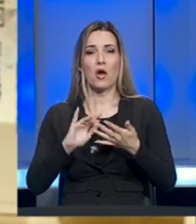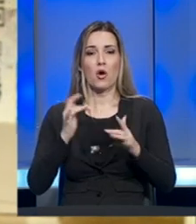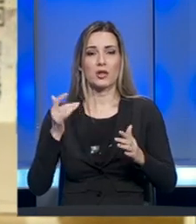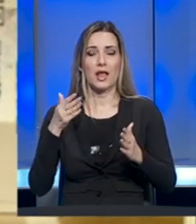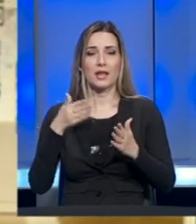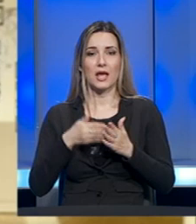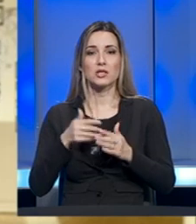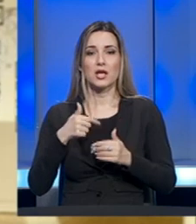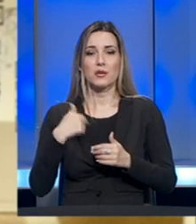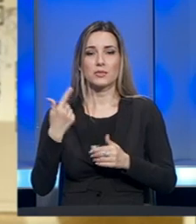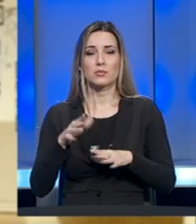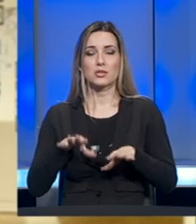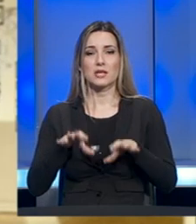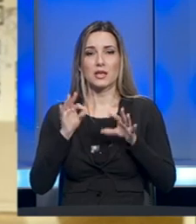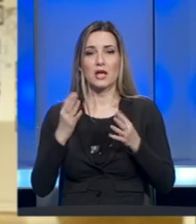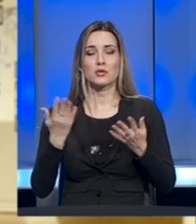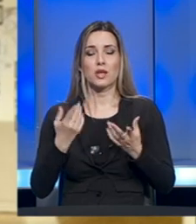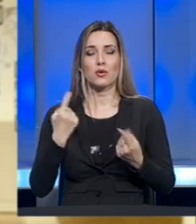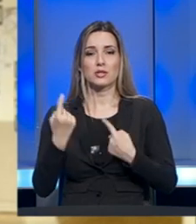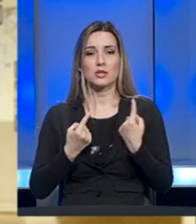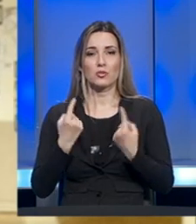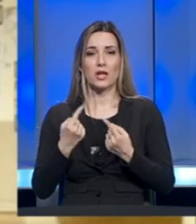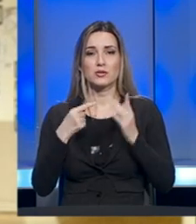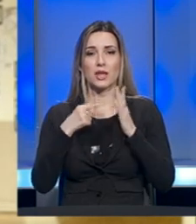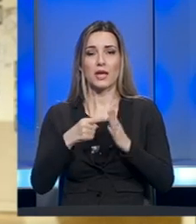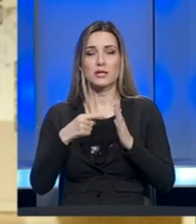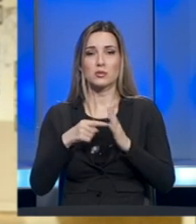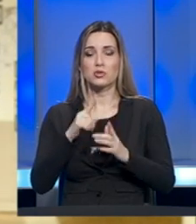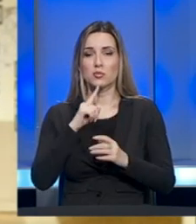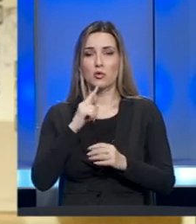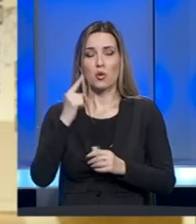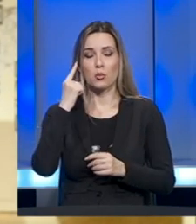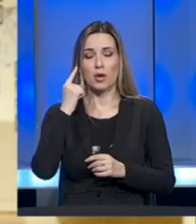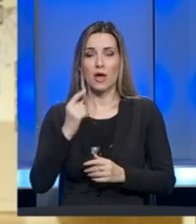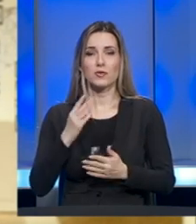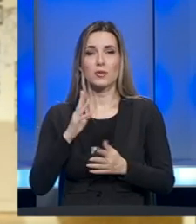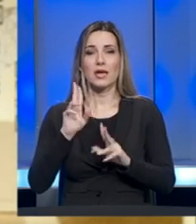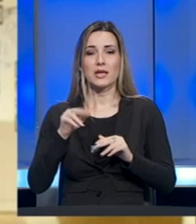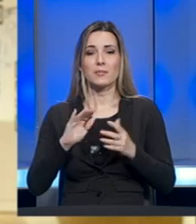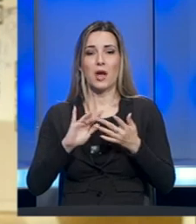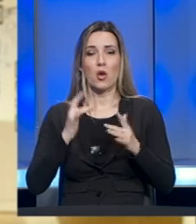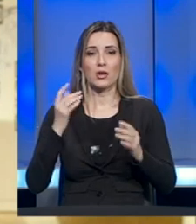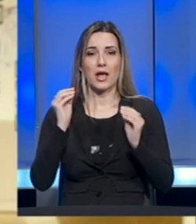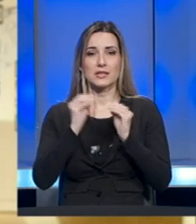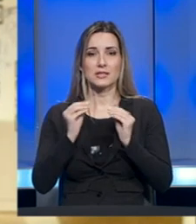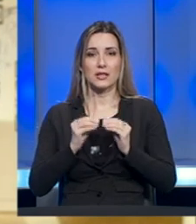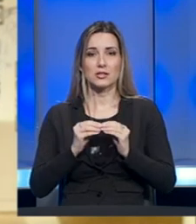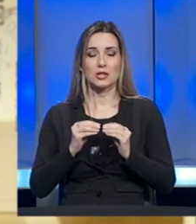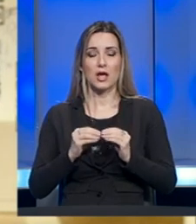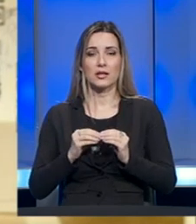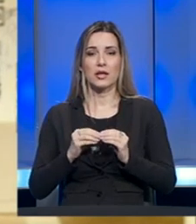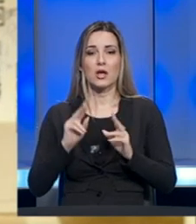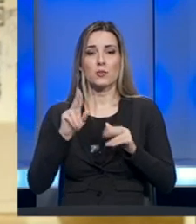način. Evo, mi smo se našli u nekoj situaciji i da izlužbu koja uglavnom ima online sadržaje, to je digitalne